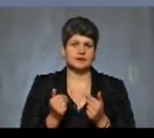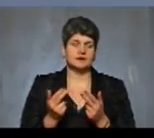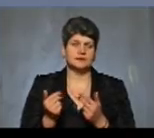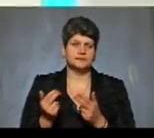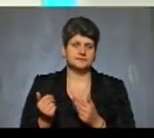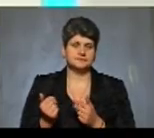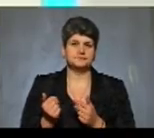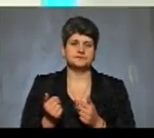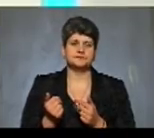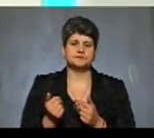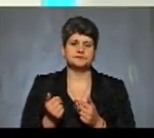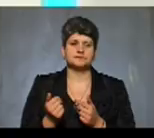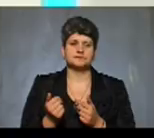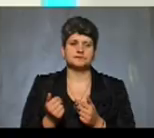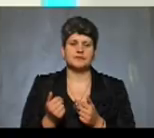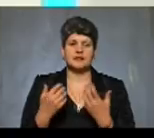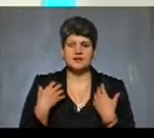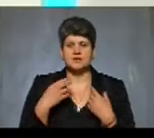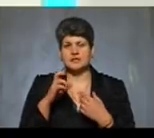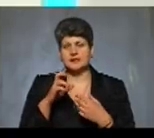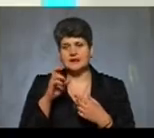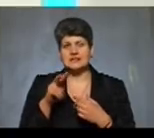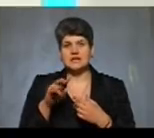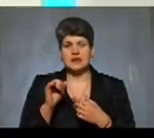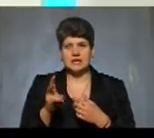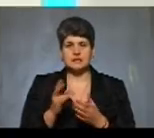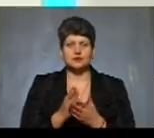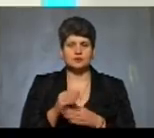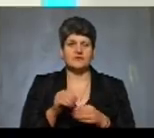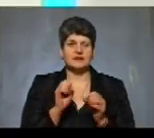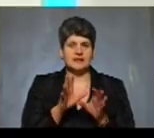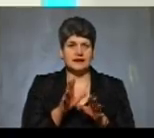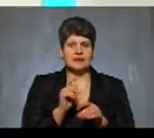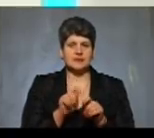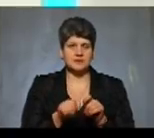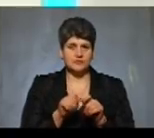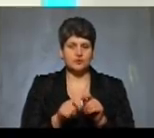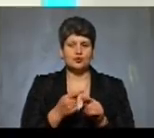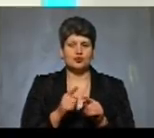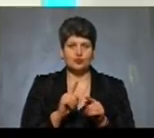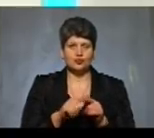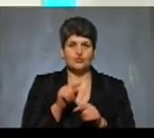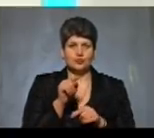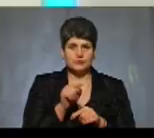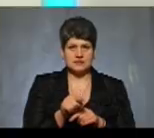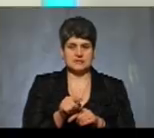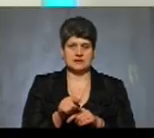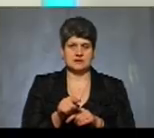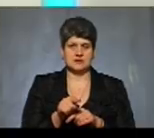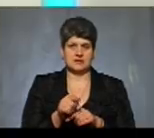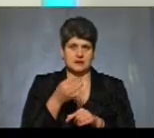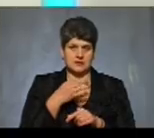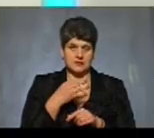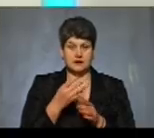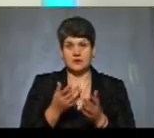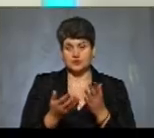начальник держслужби дає на аналіз дану серію даного лікарського засобу. Якщо дійсно